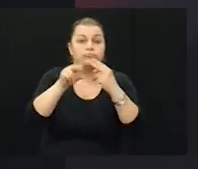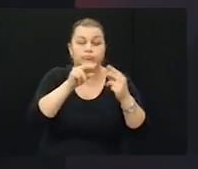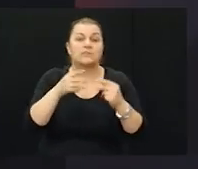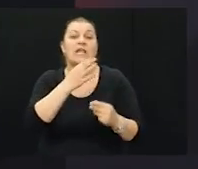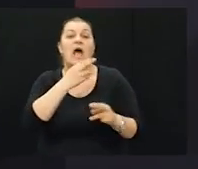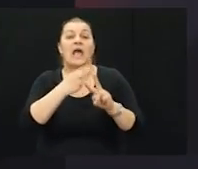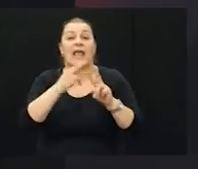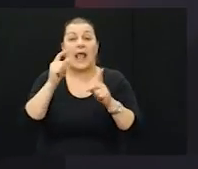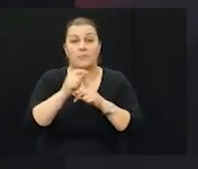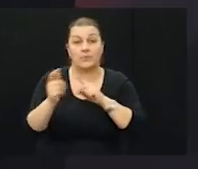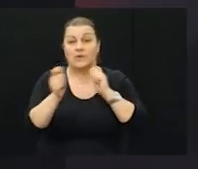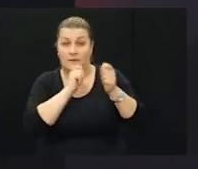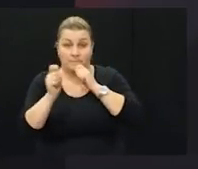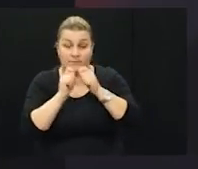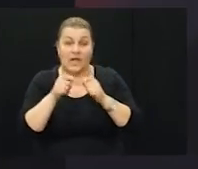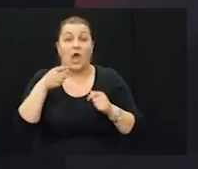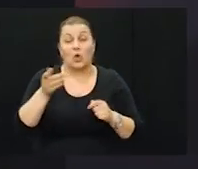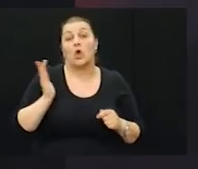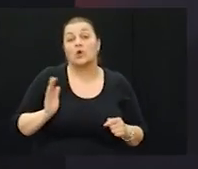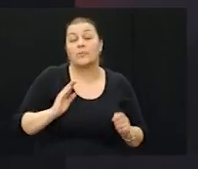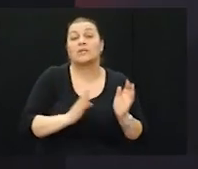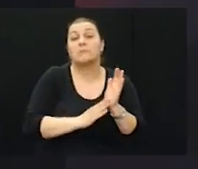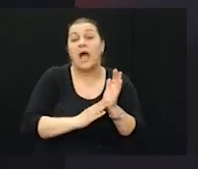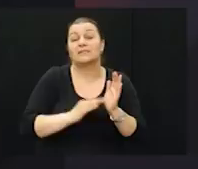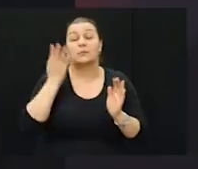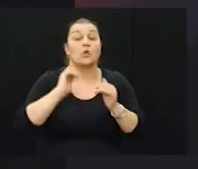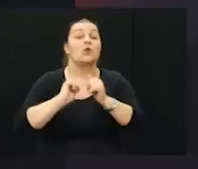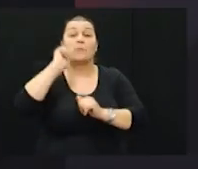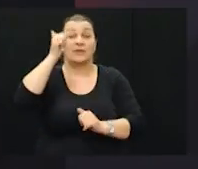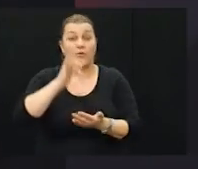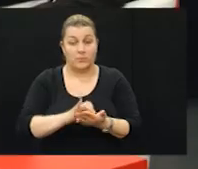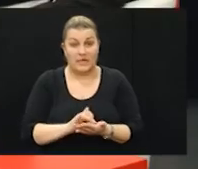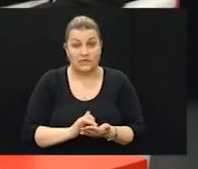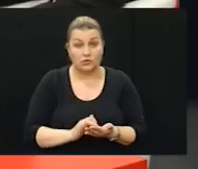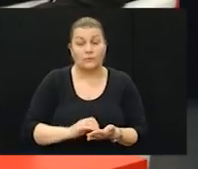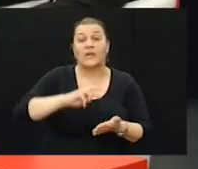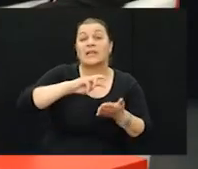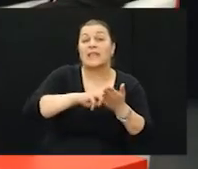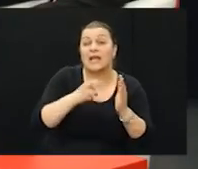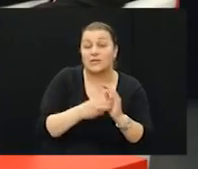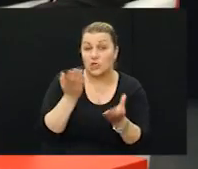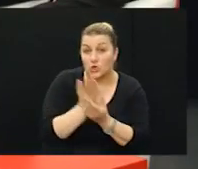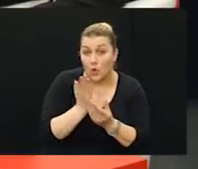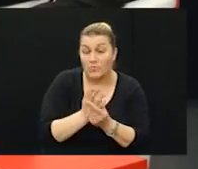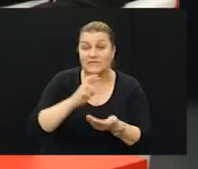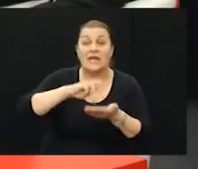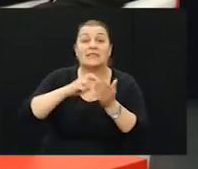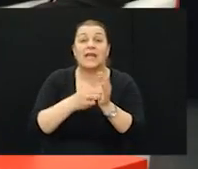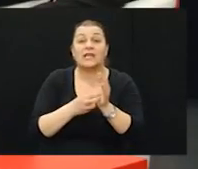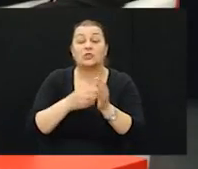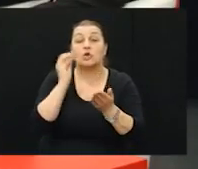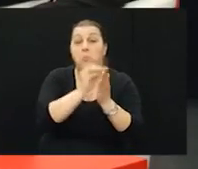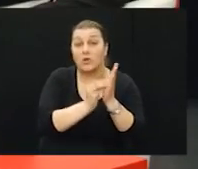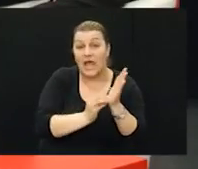djelatnicima Hrvatske elektroprivrede, a tu je gospodin Macan svakako bio na prvom mjestu. Tehnička dokumentacija, tehnički podaci,